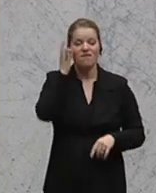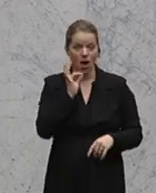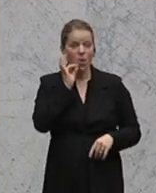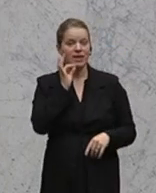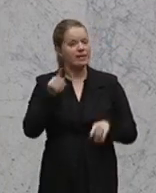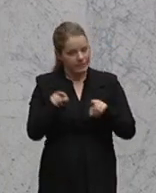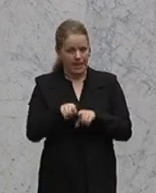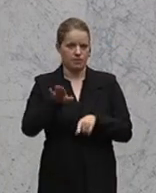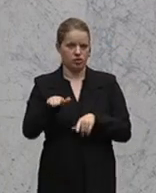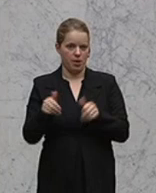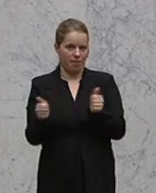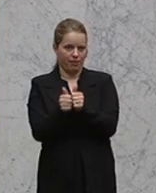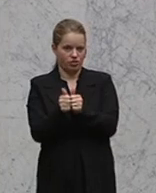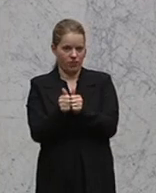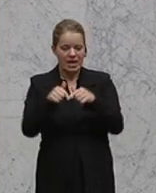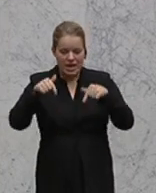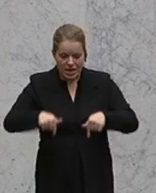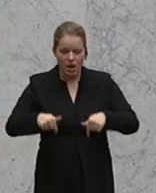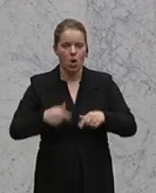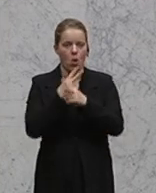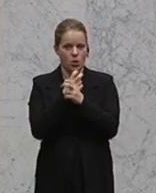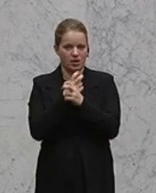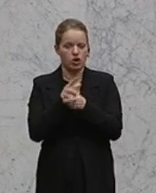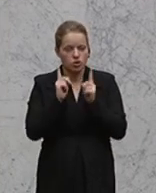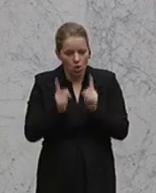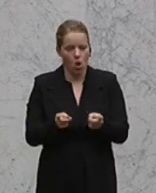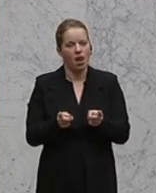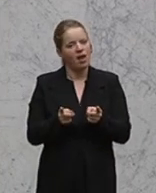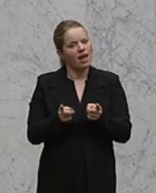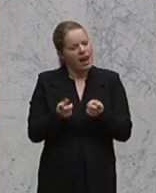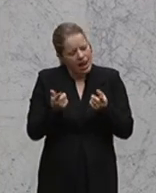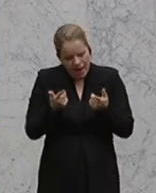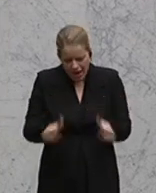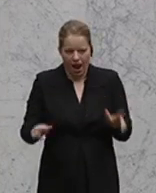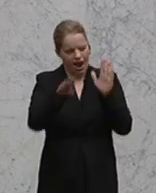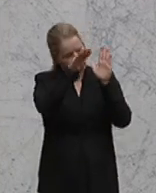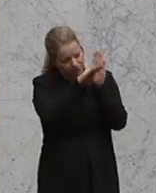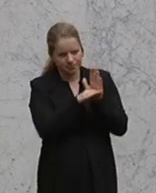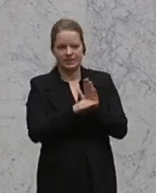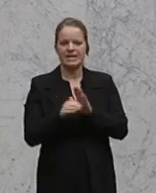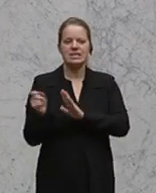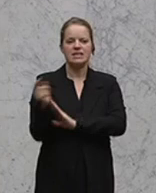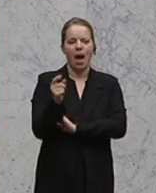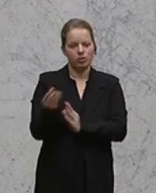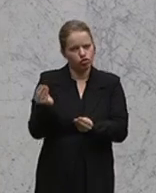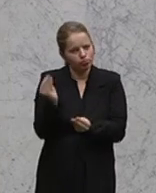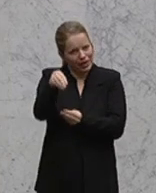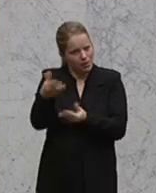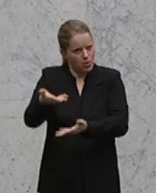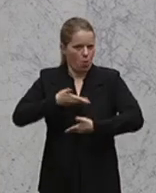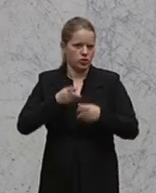in Österreich ganz legal eine Samenspende empfangen. Und viele, die hier vom Kindeswohl reden,